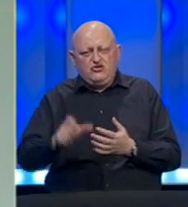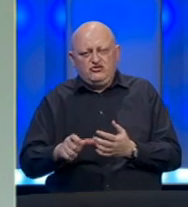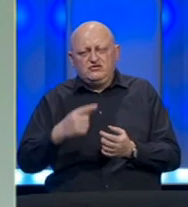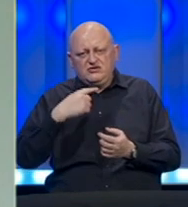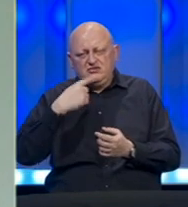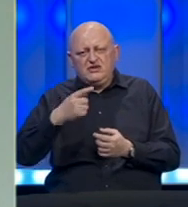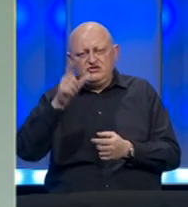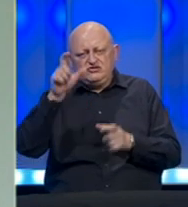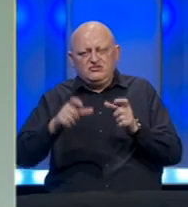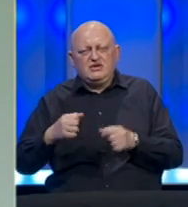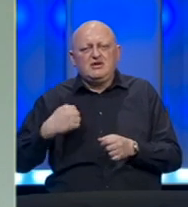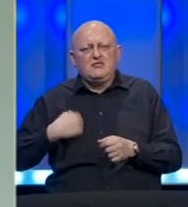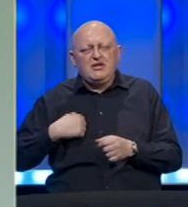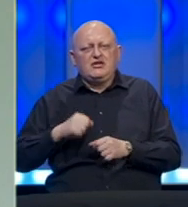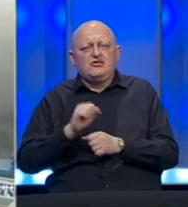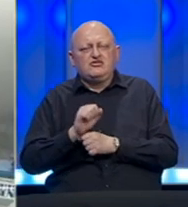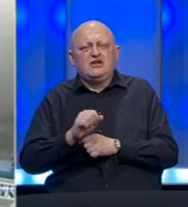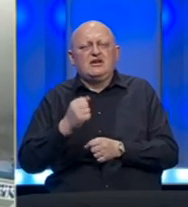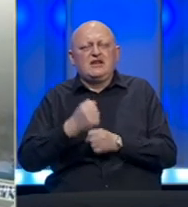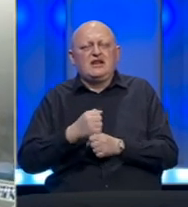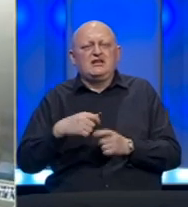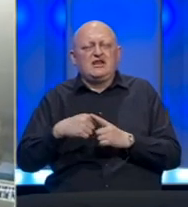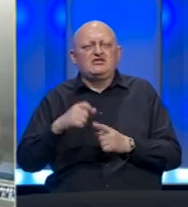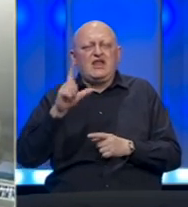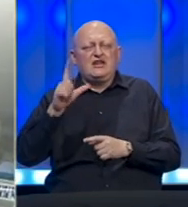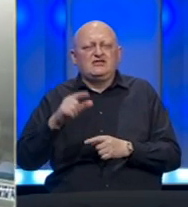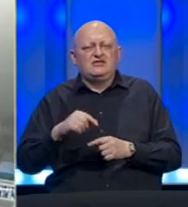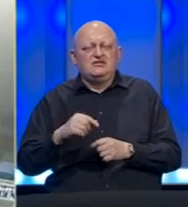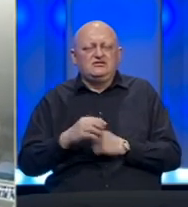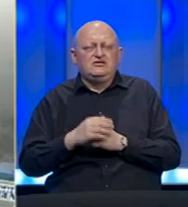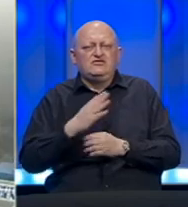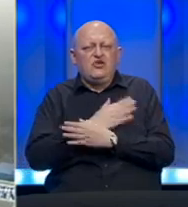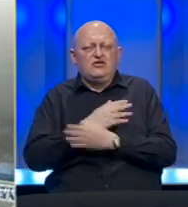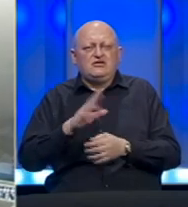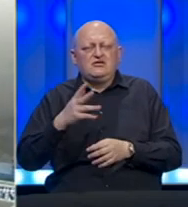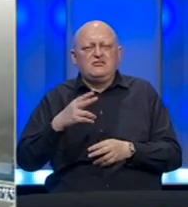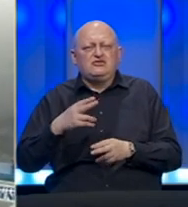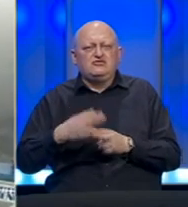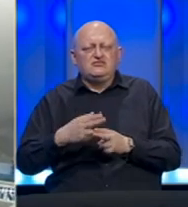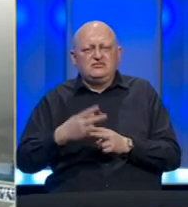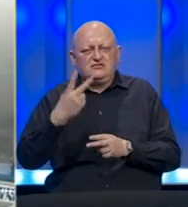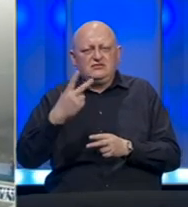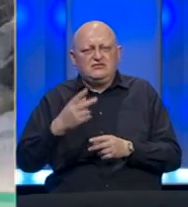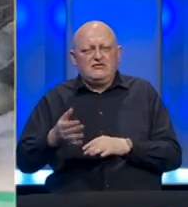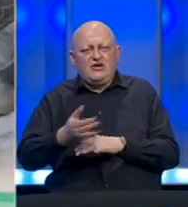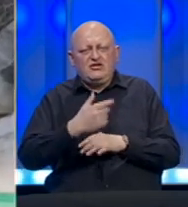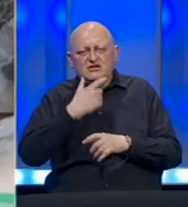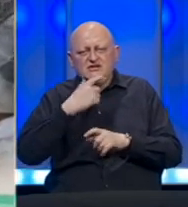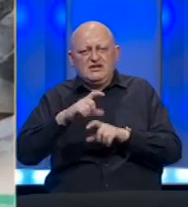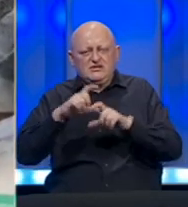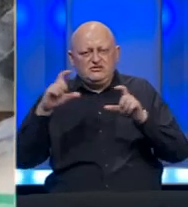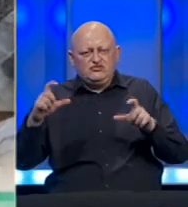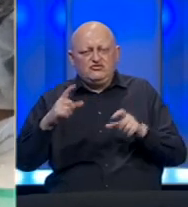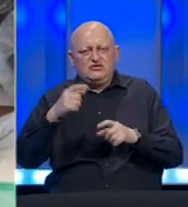Riječ je o osobama iz Banja Luke, Doboja, Gradiške, Kneževa, Laktaša i Zvornika. Među zaraženim su dva korisnika doma za starija